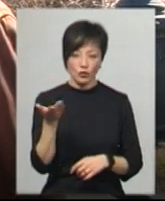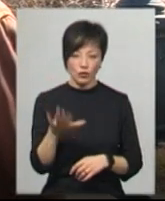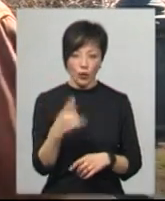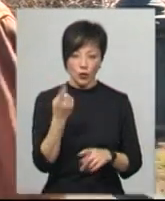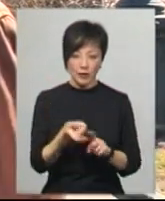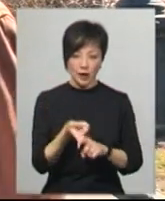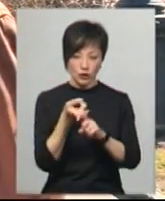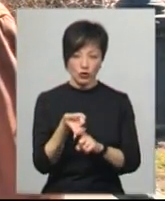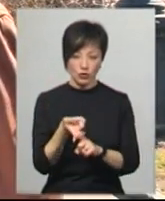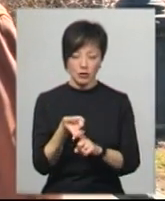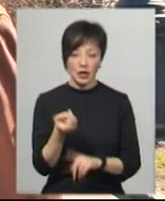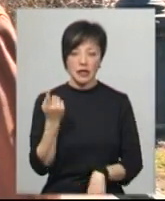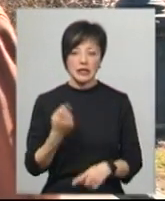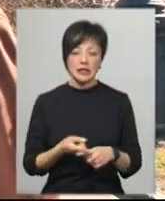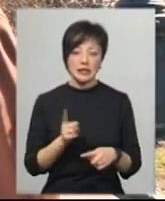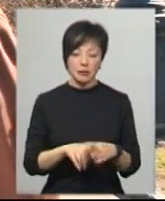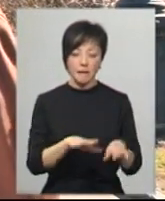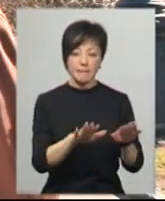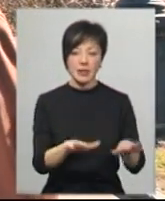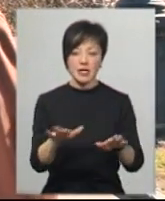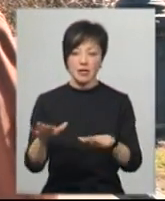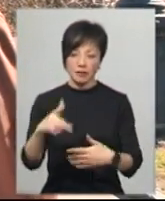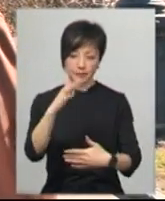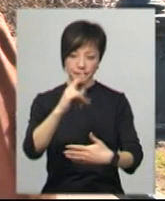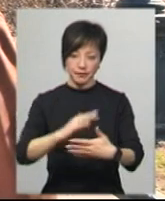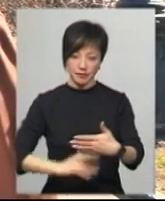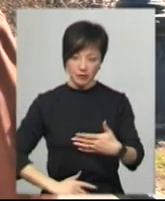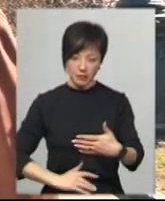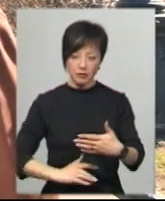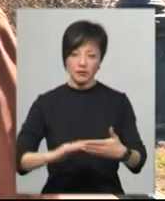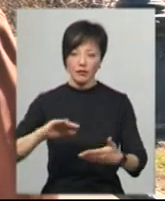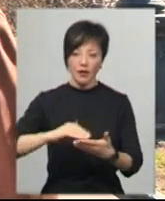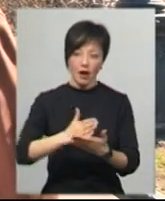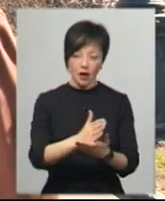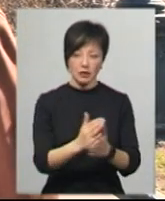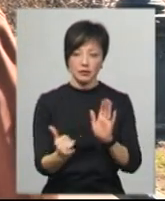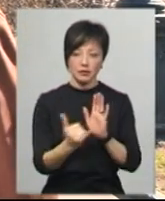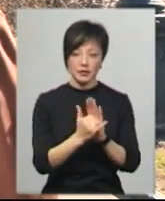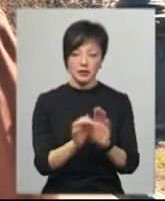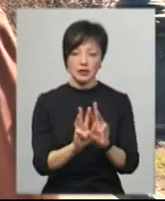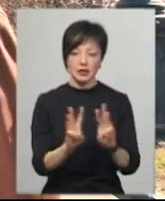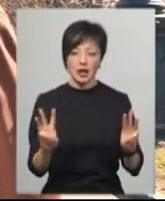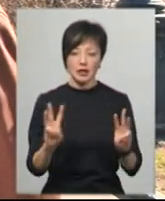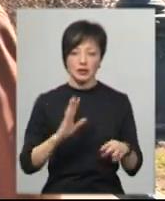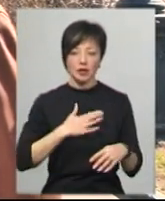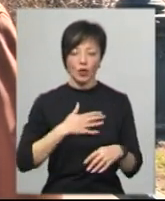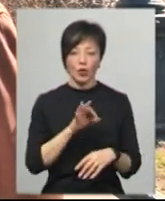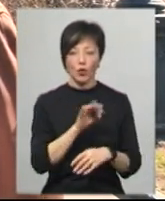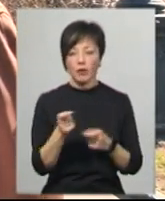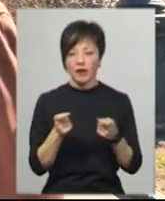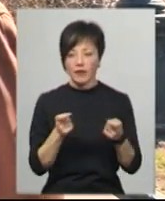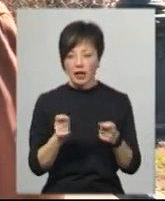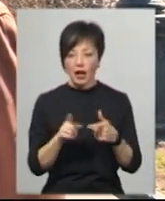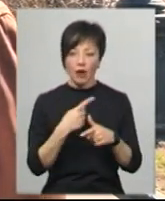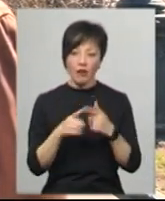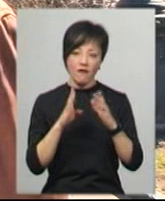одним гачком. З цими місцями можна ознайомитись на інтерактивній карті, яка розміщена на сайті управління, або на офіційній сторінці